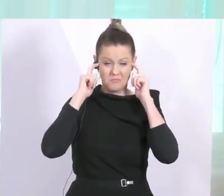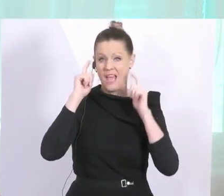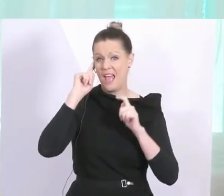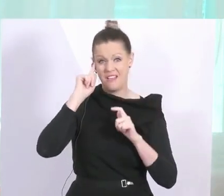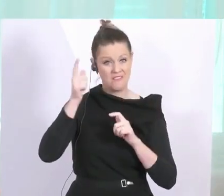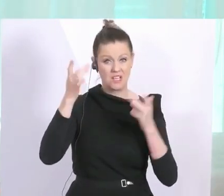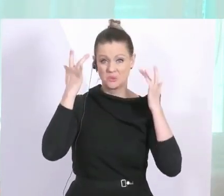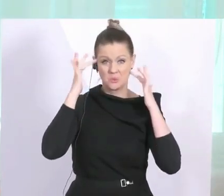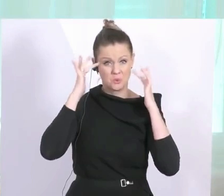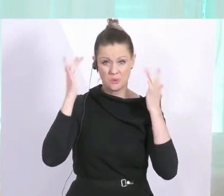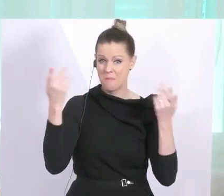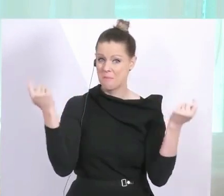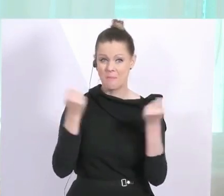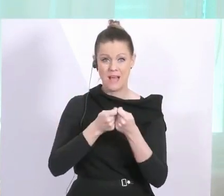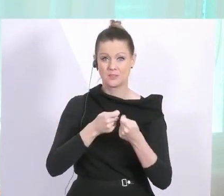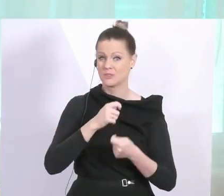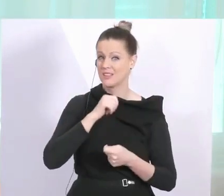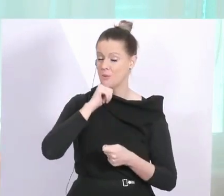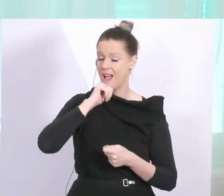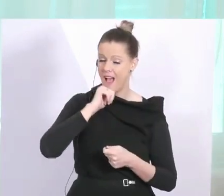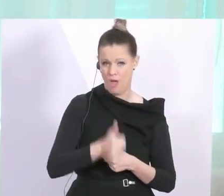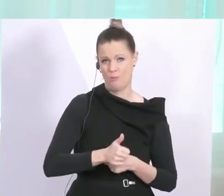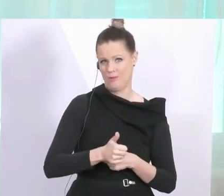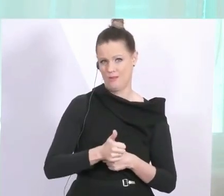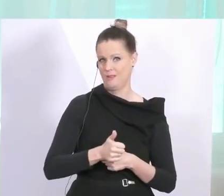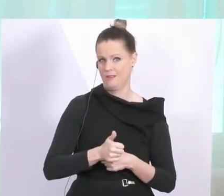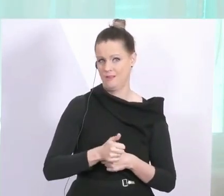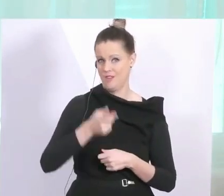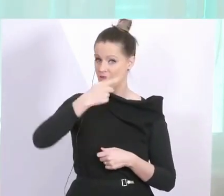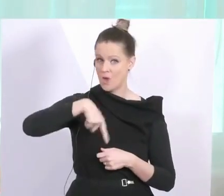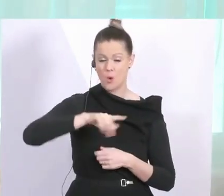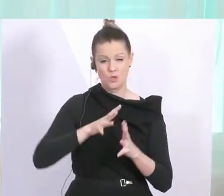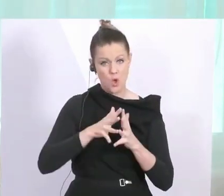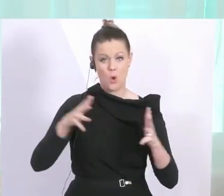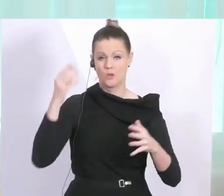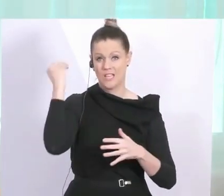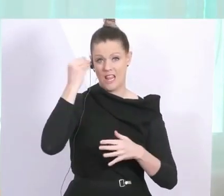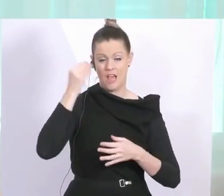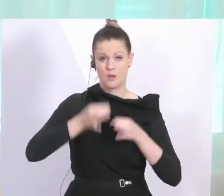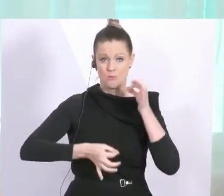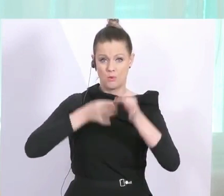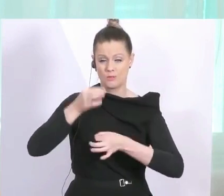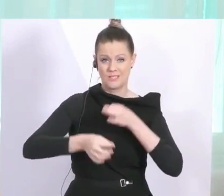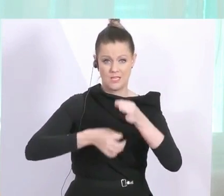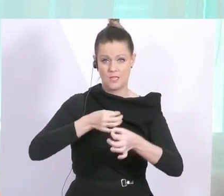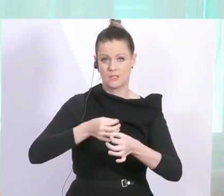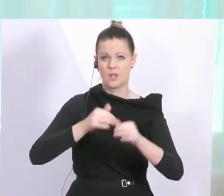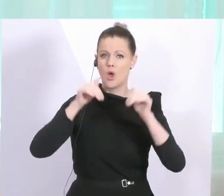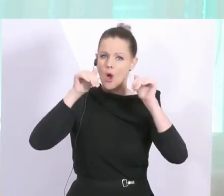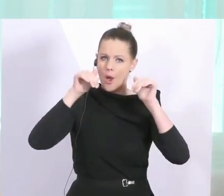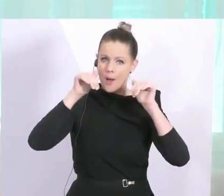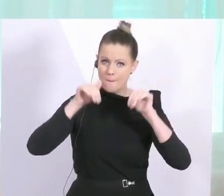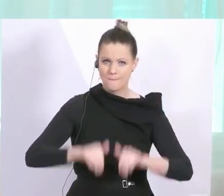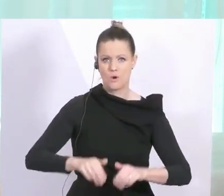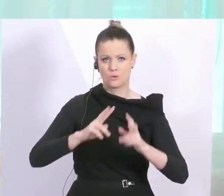ist, in Wirklichkeit, wo wir einen großen Lernprozess vor uns haben, schrittweise dort, wo es erforderlich ist, auch zu realisieren.